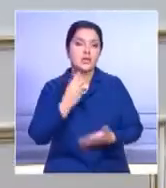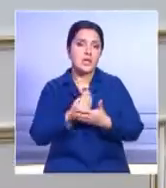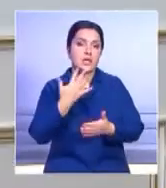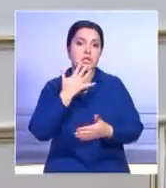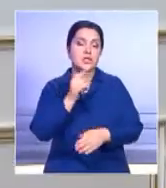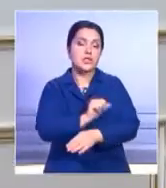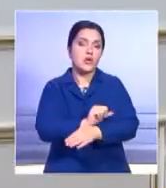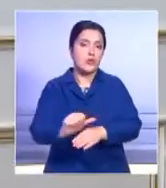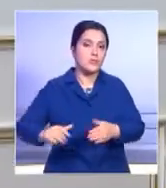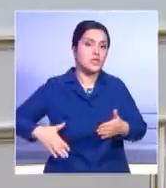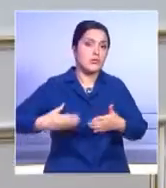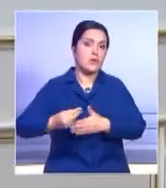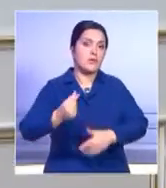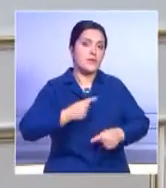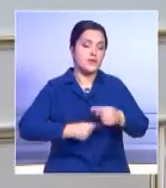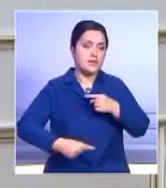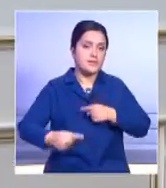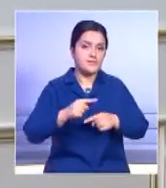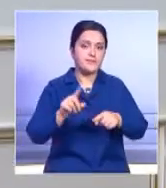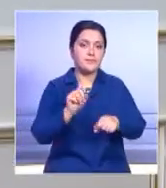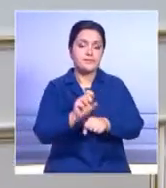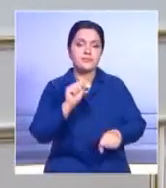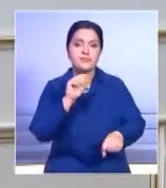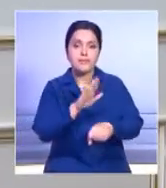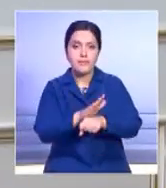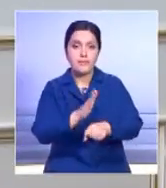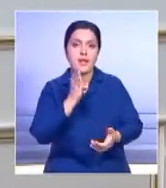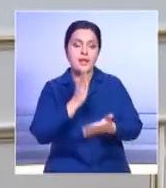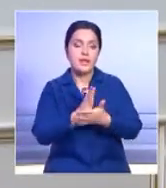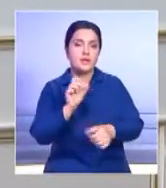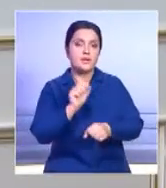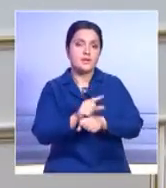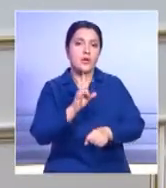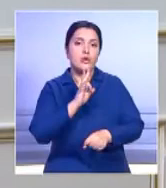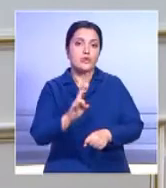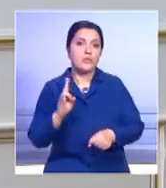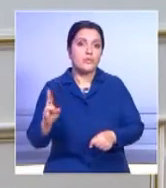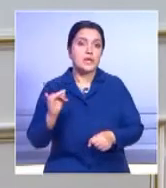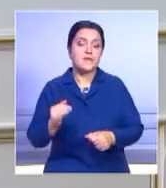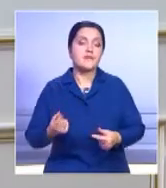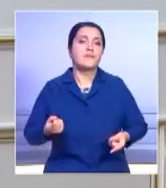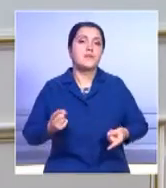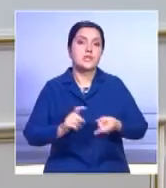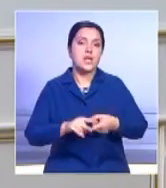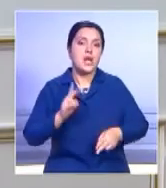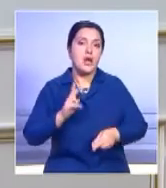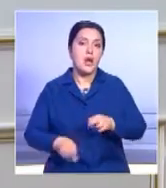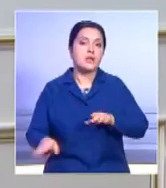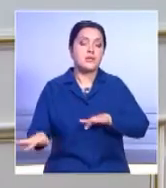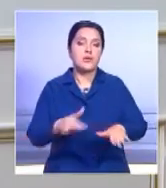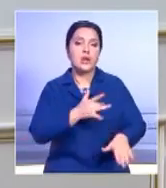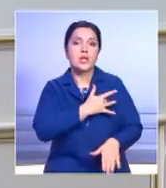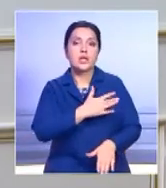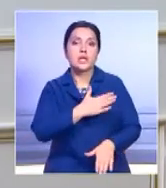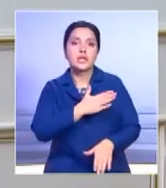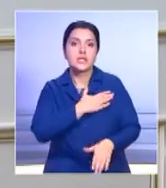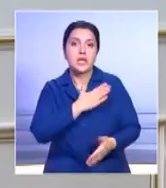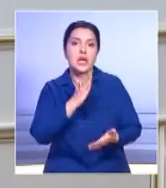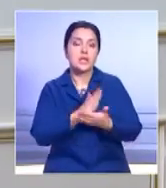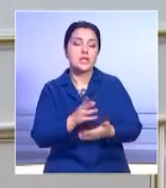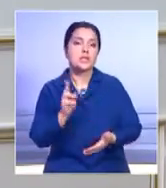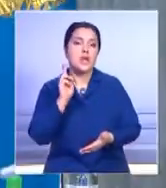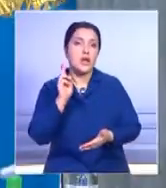отечественным и зарубежным инвесторам. Поставил задачи Нурсултан Азарбаев и в связи с завершением акции по